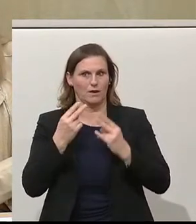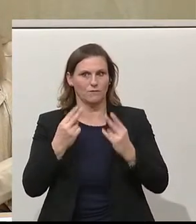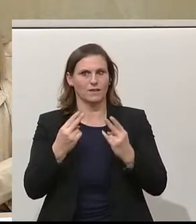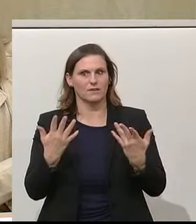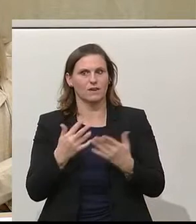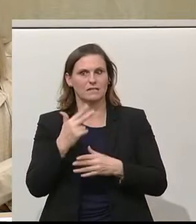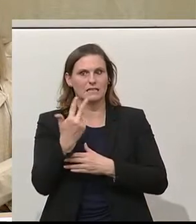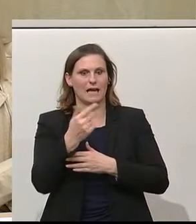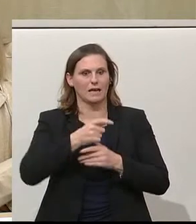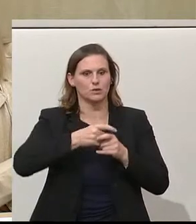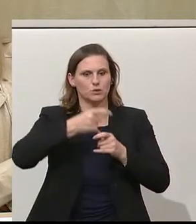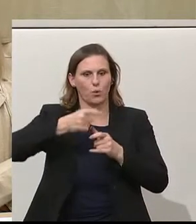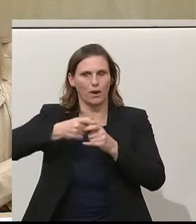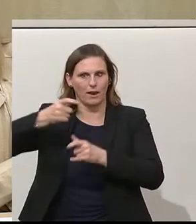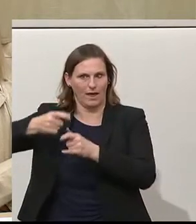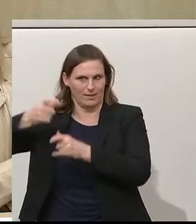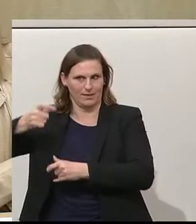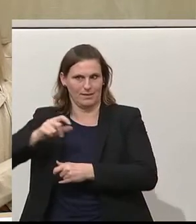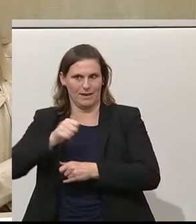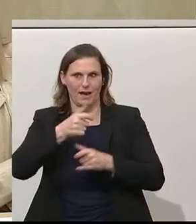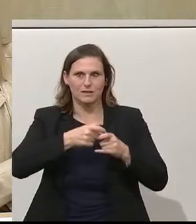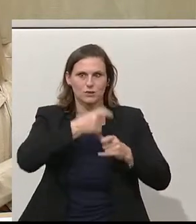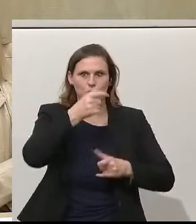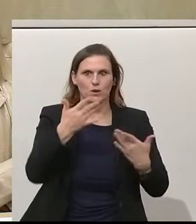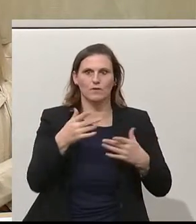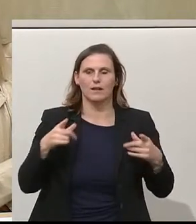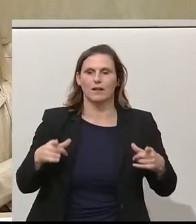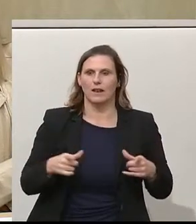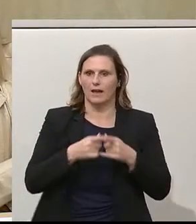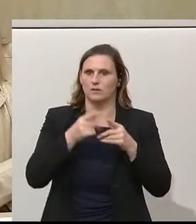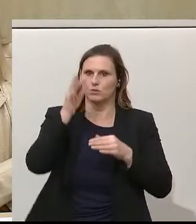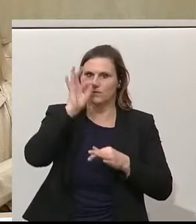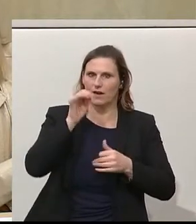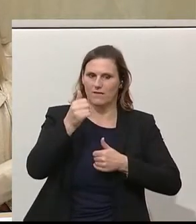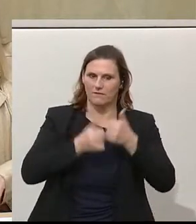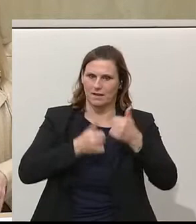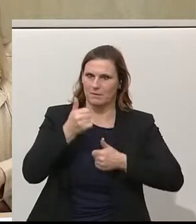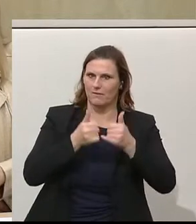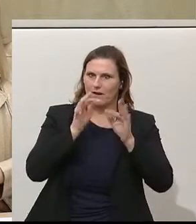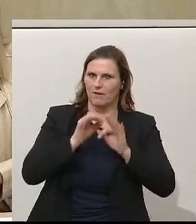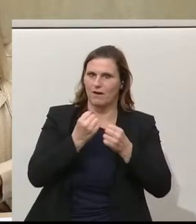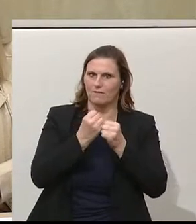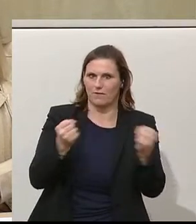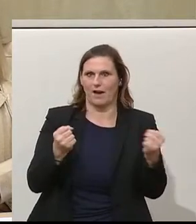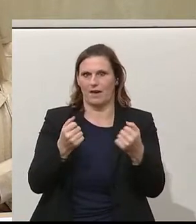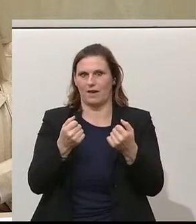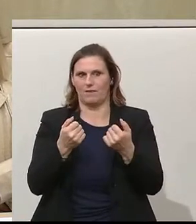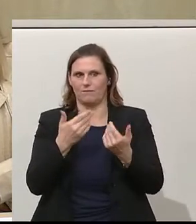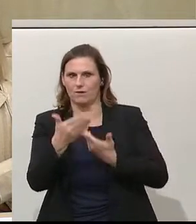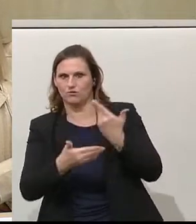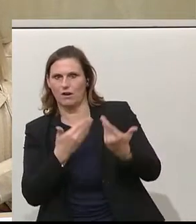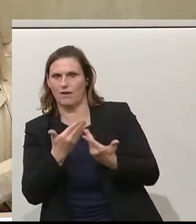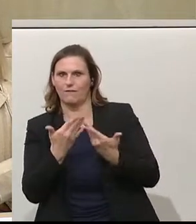wovon die fundamentalste und erste eine leistungsfähige und wettbewerbsfähige freie Marktwirtschaft ist, die